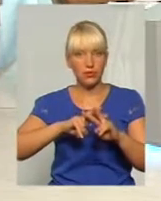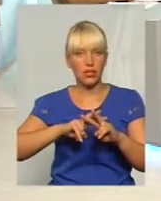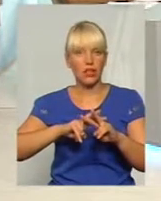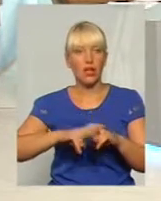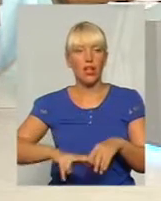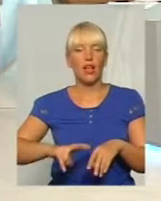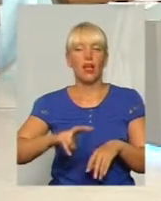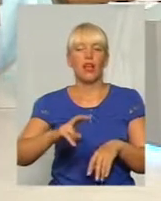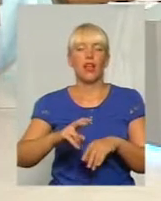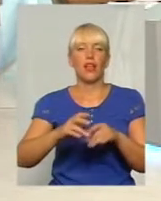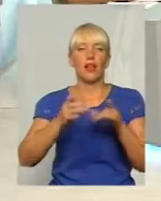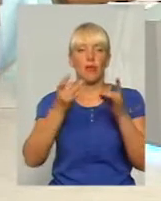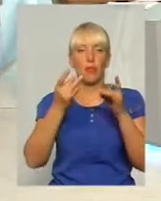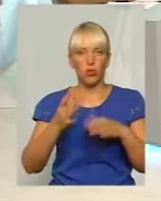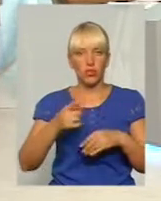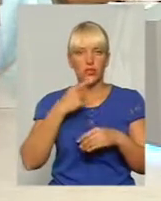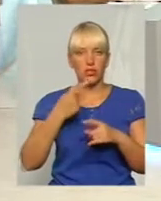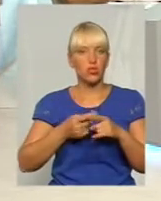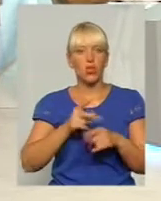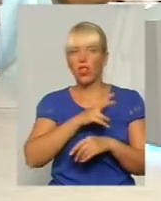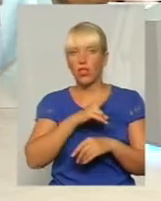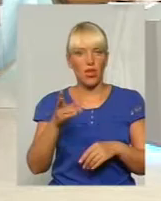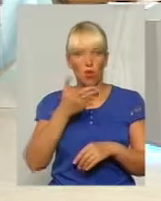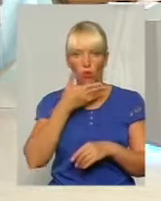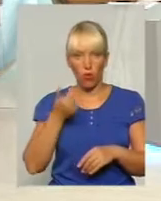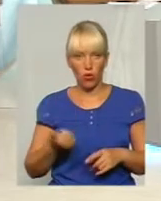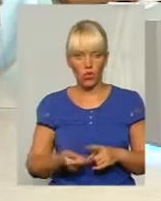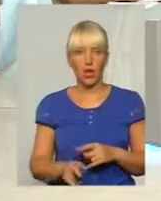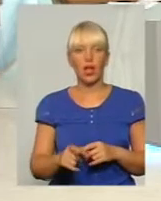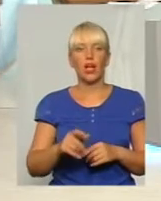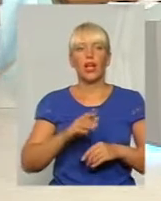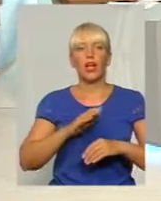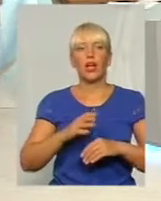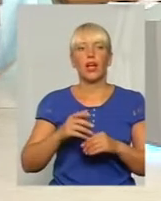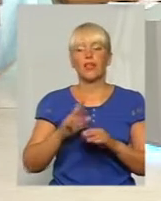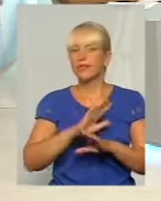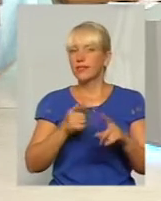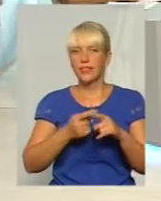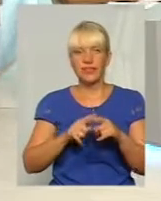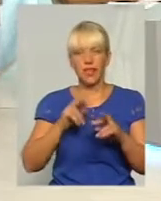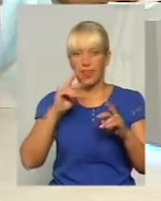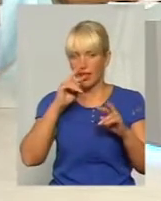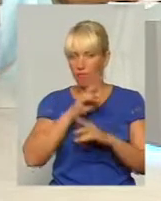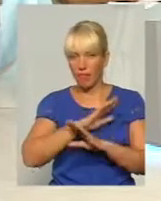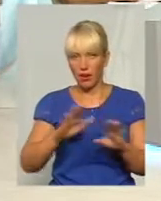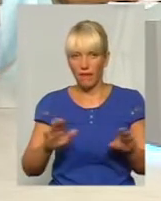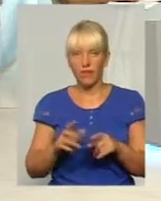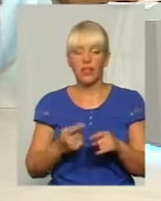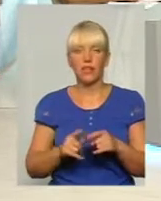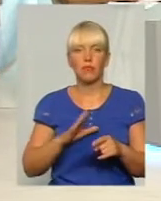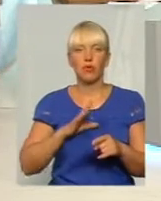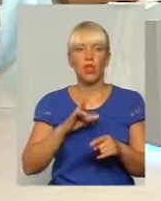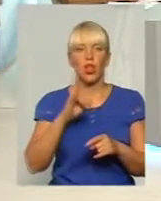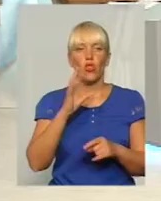нікого. Ні, неправда, неправда. Кілька років тому затримали колишнього заступника голови обласної адміністрації, а потім він був головою, по-моєму, на